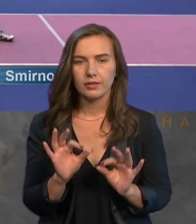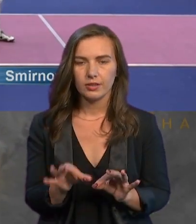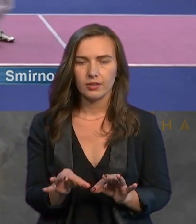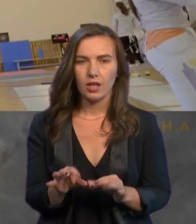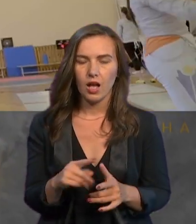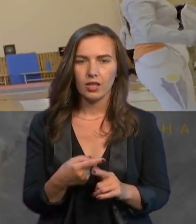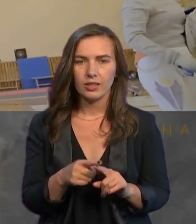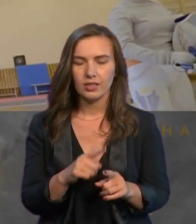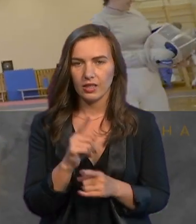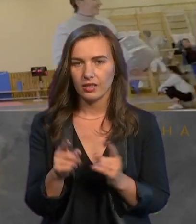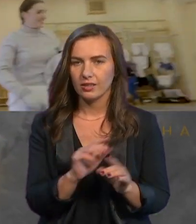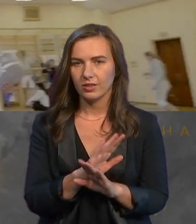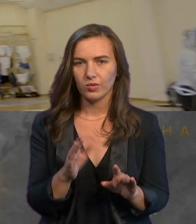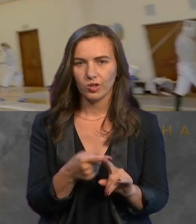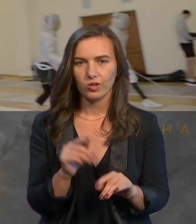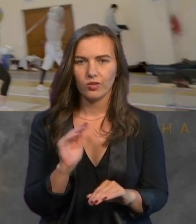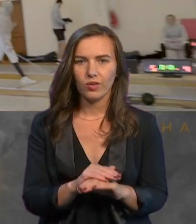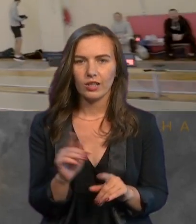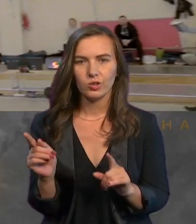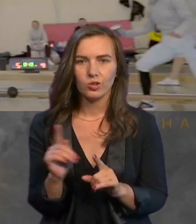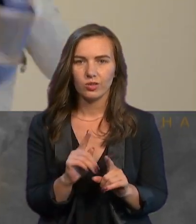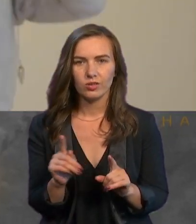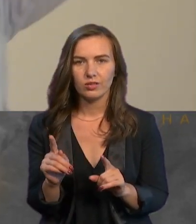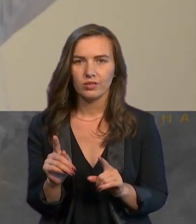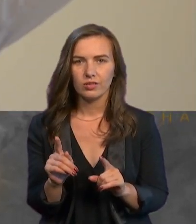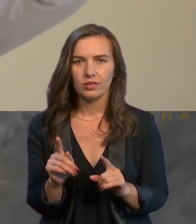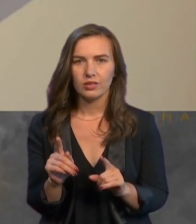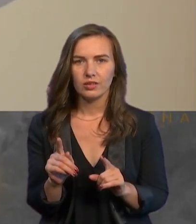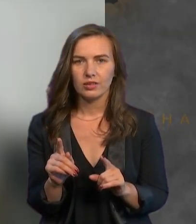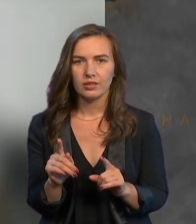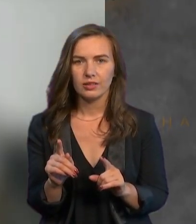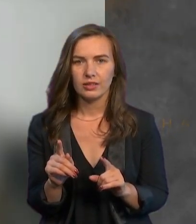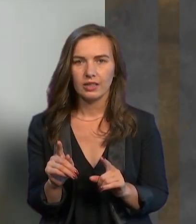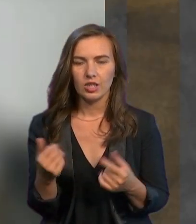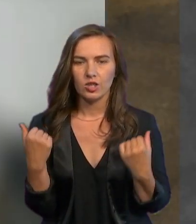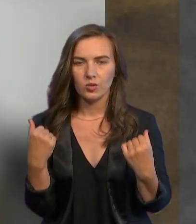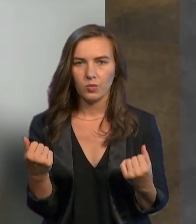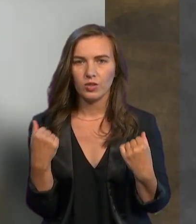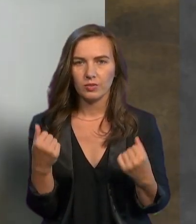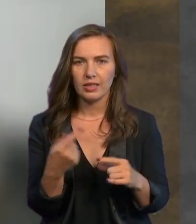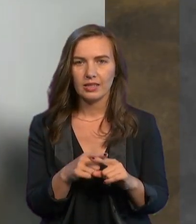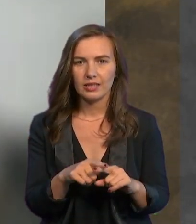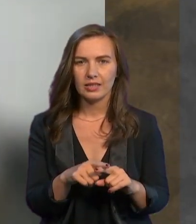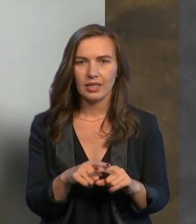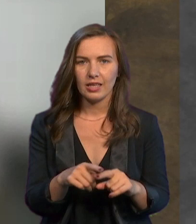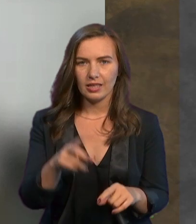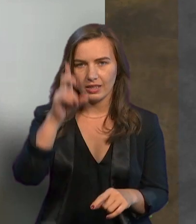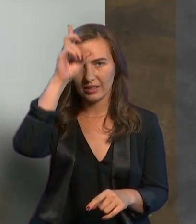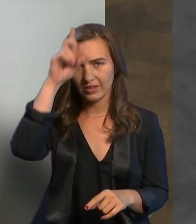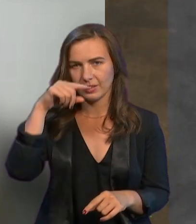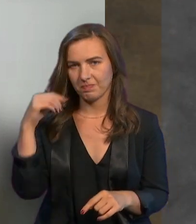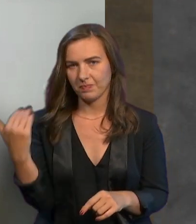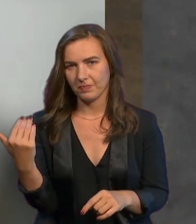але це не змінює того факту, що нейтральні спортсмени цієї країни, можу так сказати,